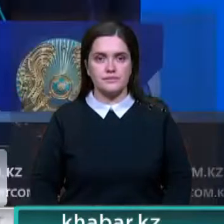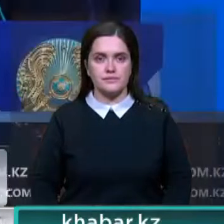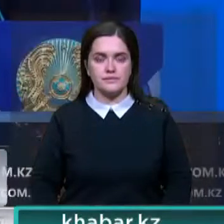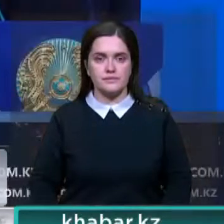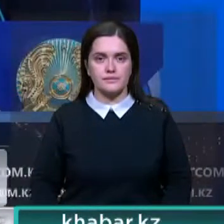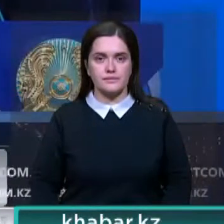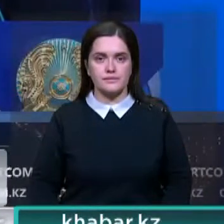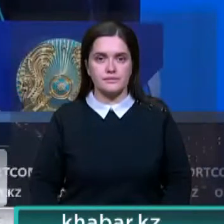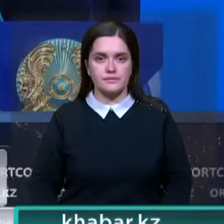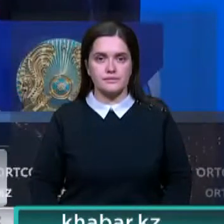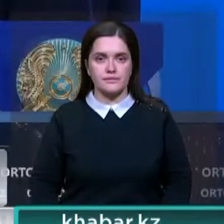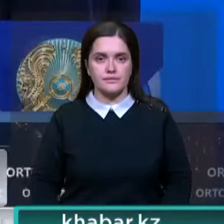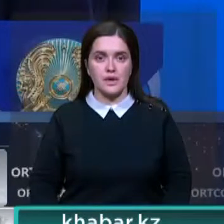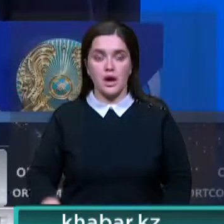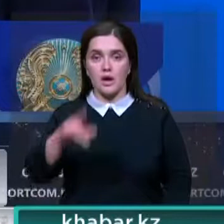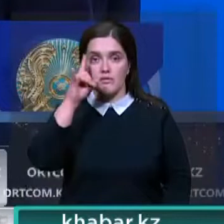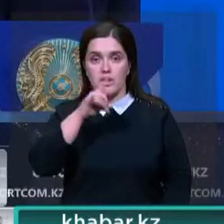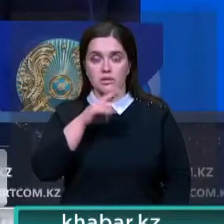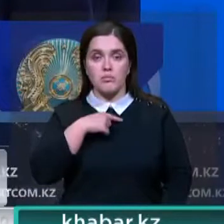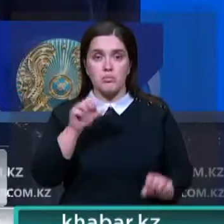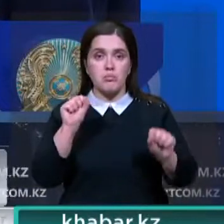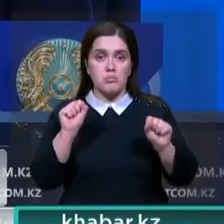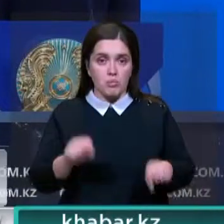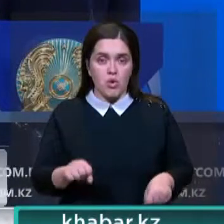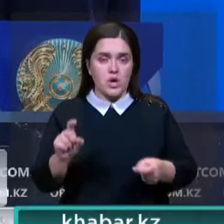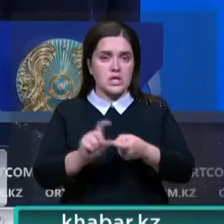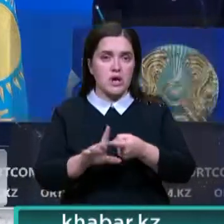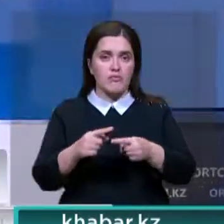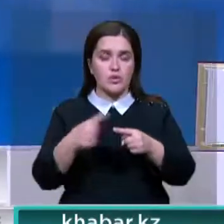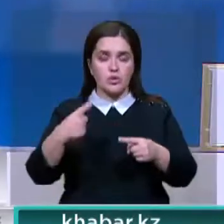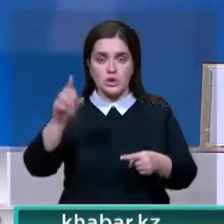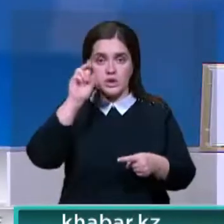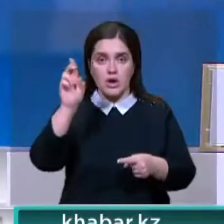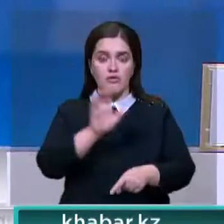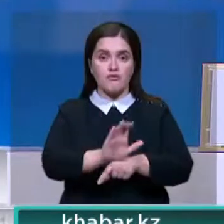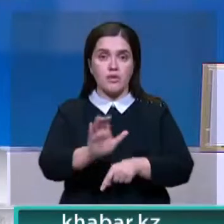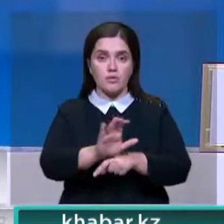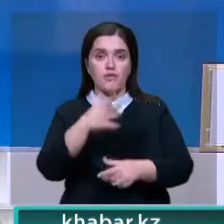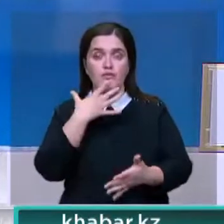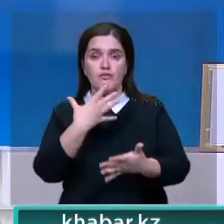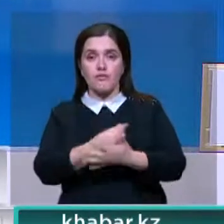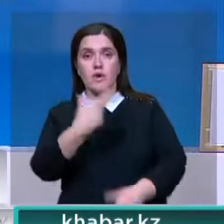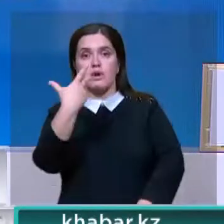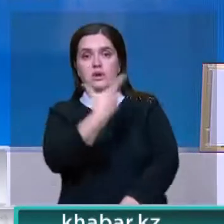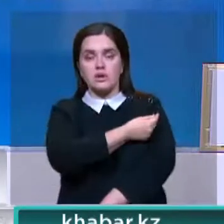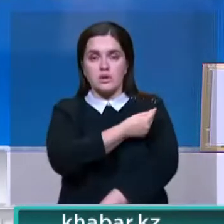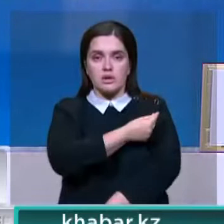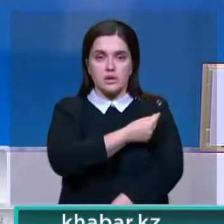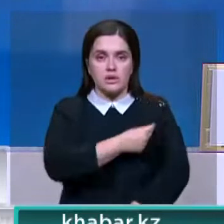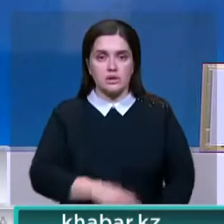Раз в Казахстане мы можем независимо от других стран выпускать собственную вакцину, которая имеет